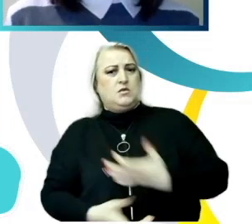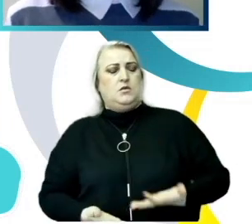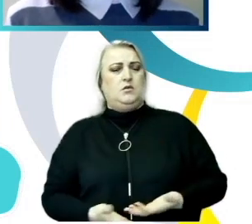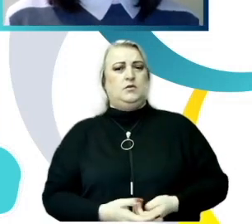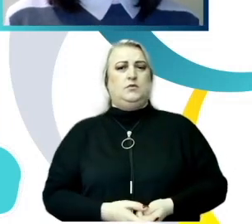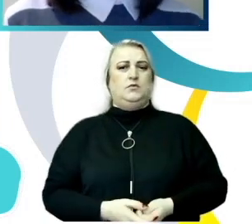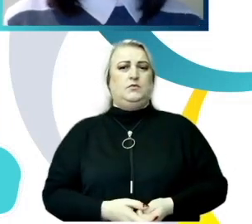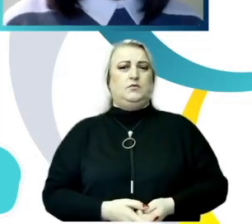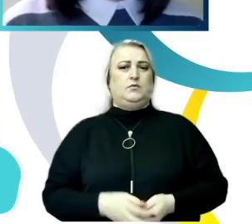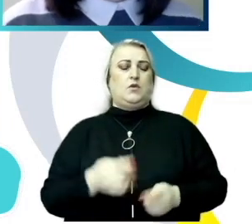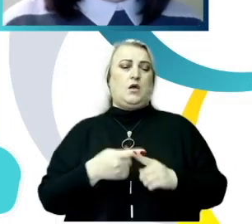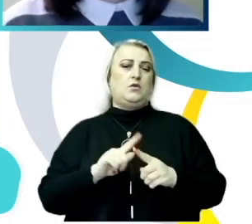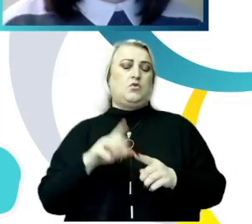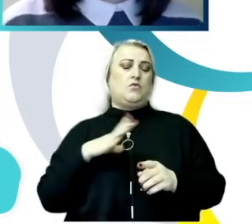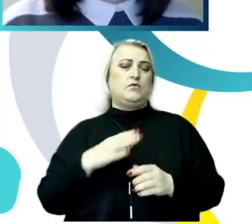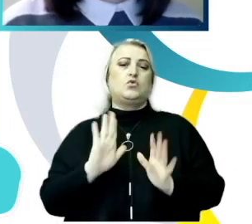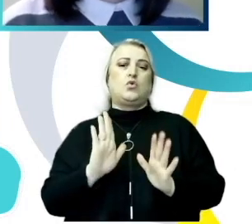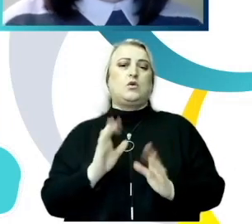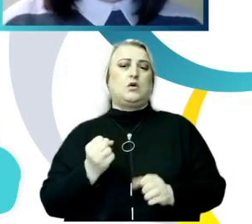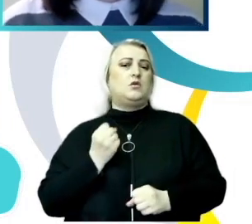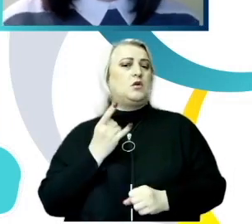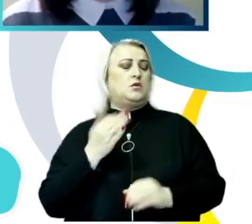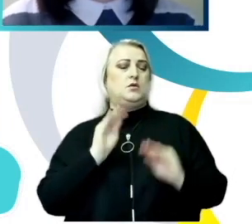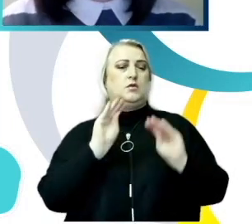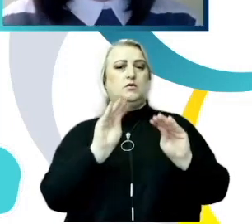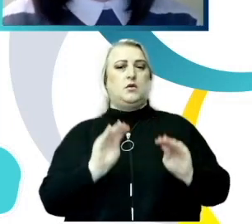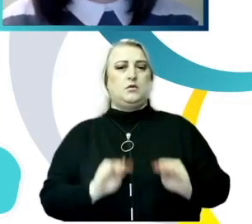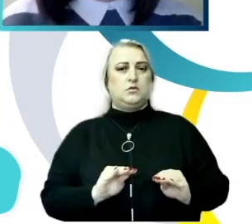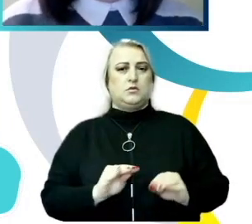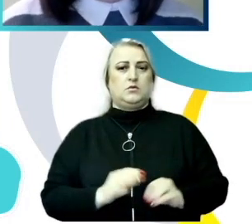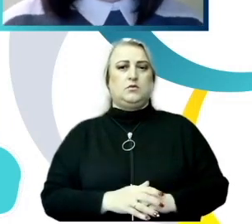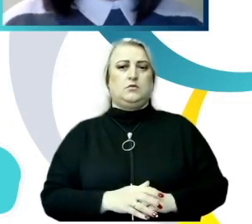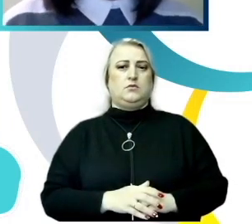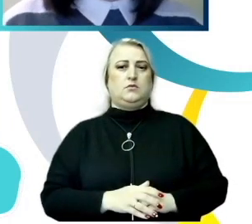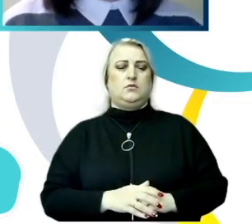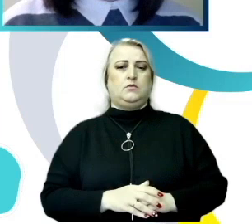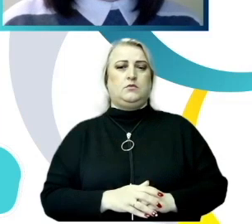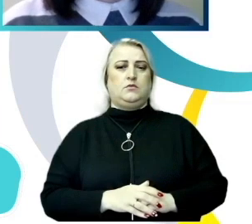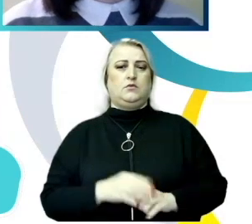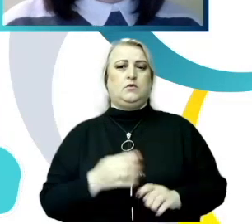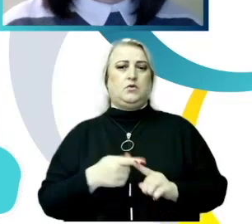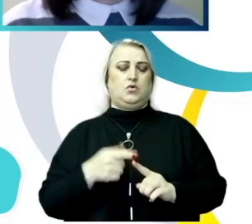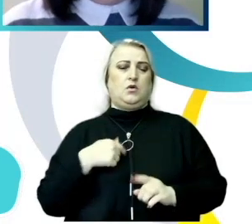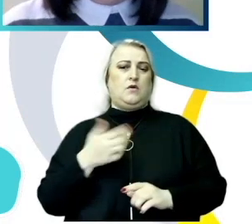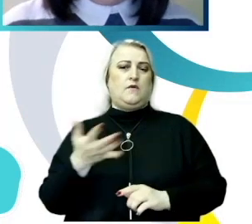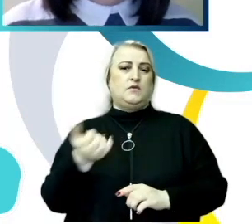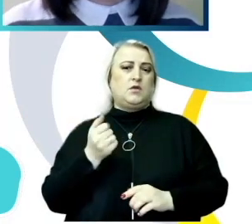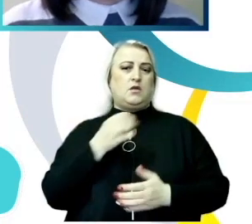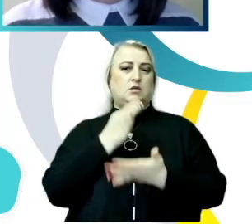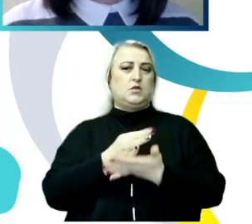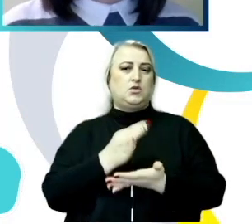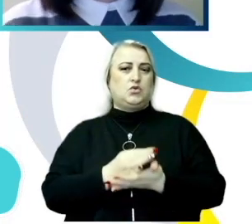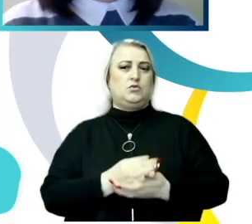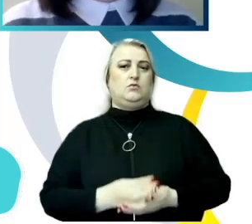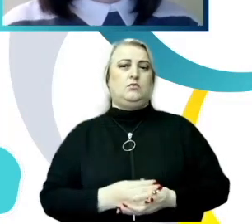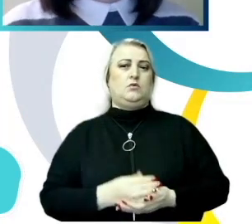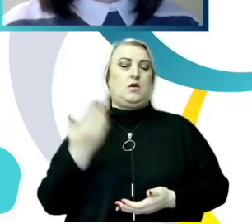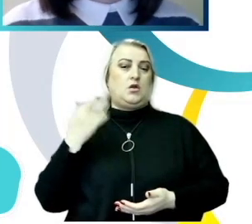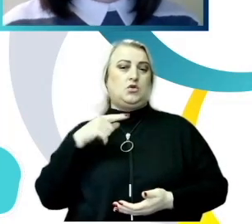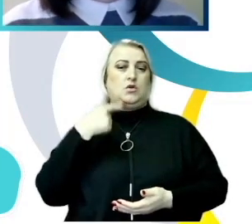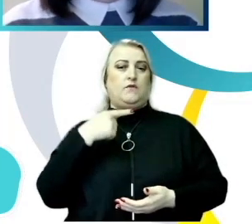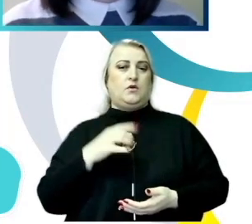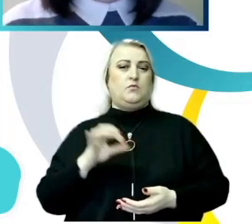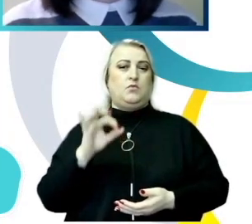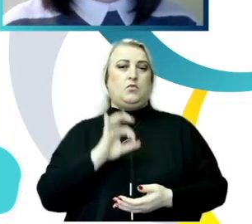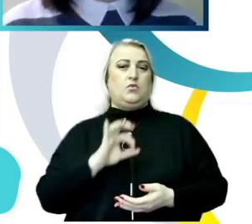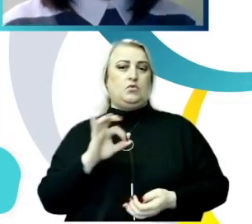Acestea au fost doar câteva dintre datele care le-am extras din raport. Spuneam anterior că raportul este